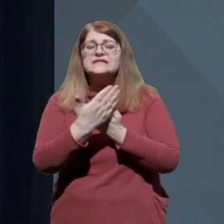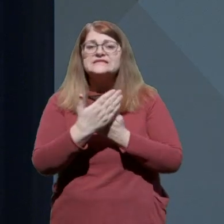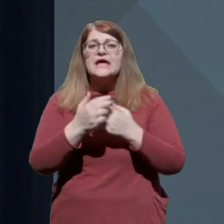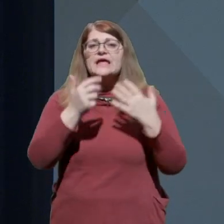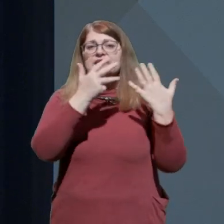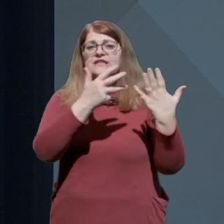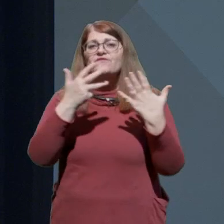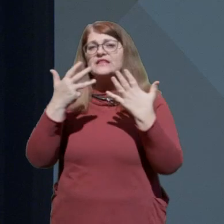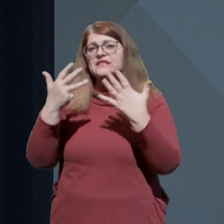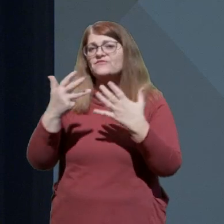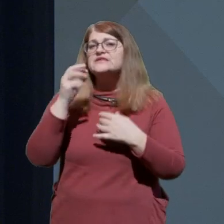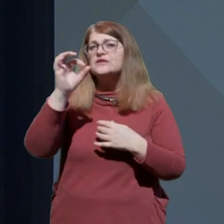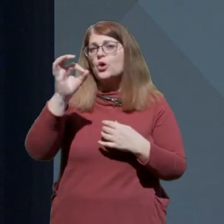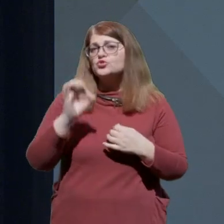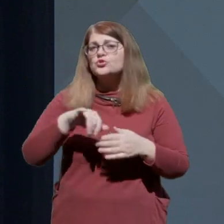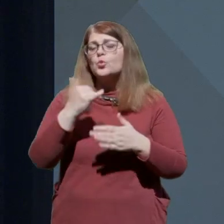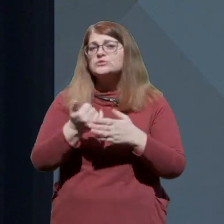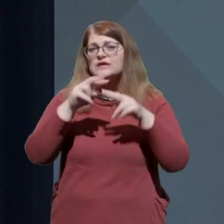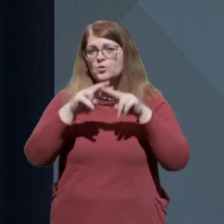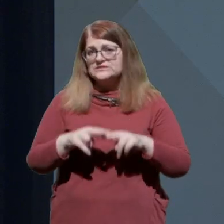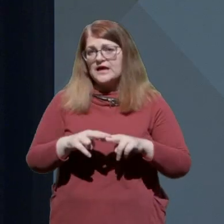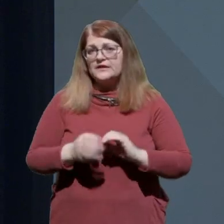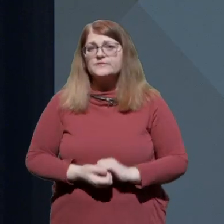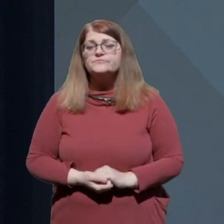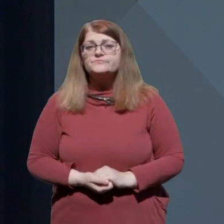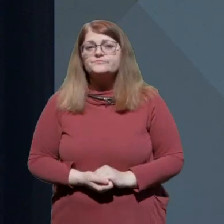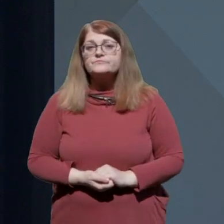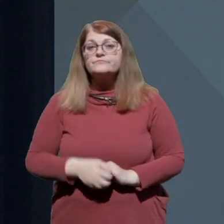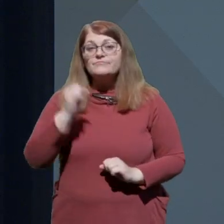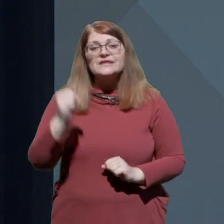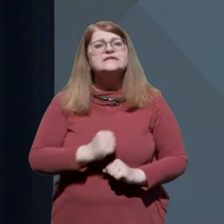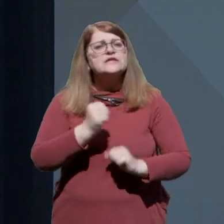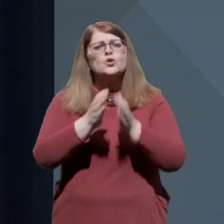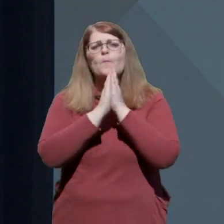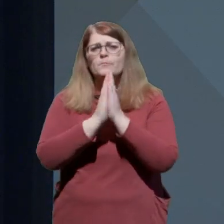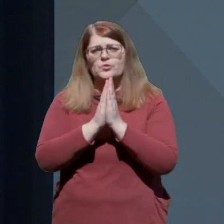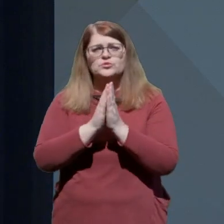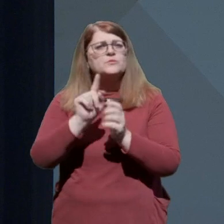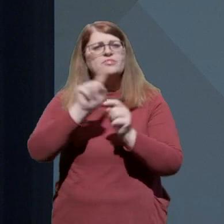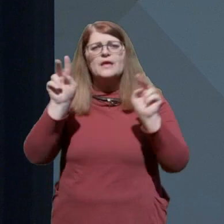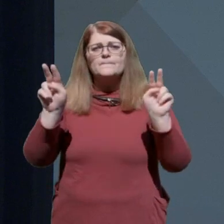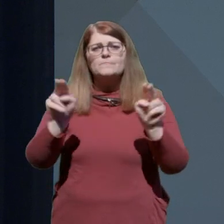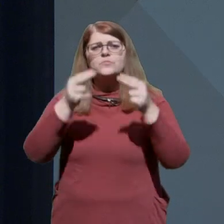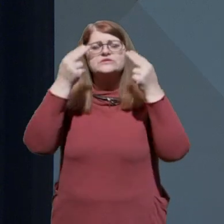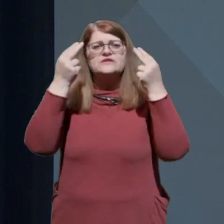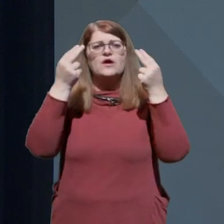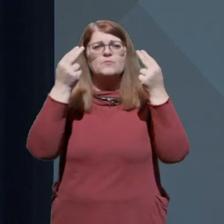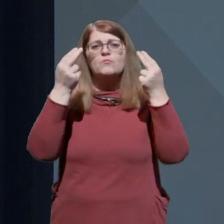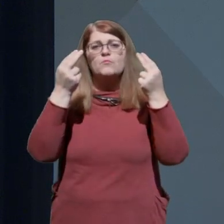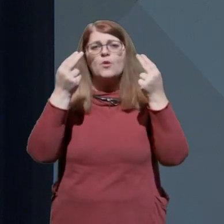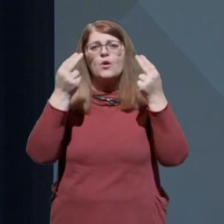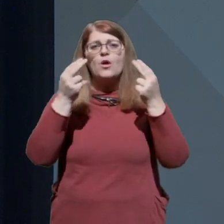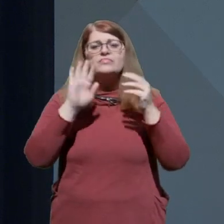odstotkov vseh ostalih. Zato prosim, ne pozivajmo v isti sapi na